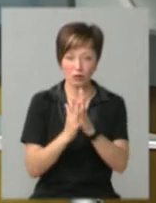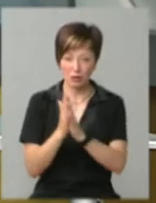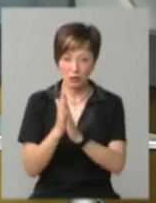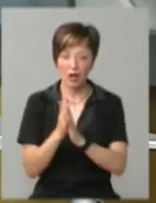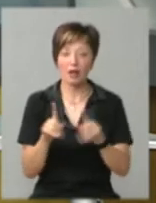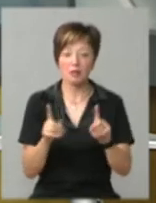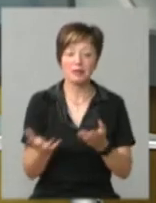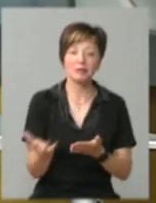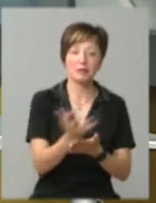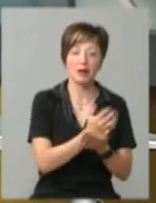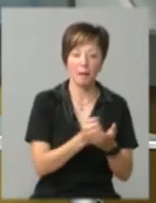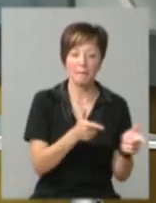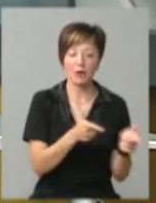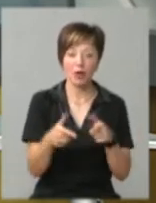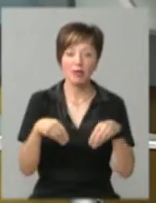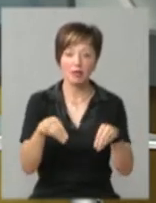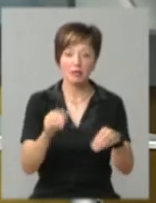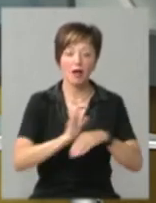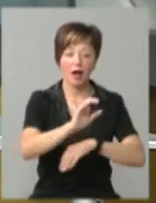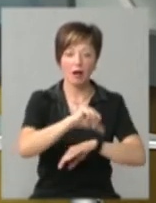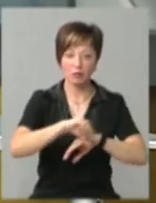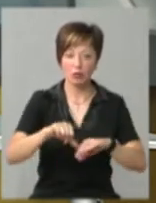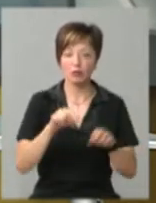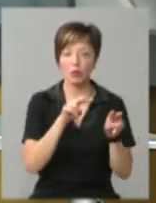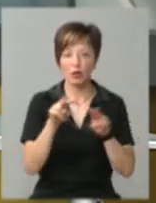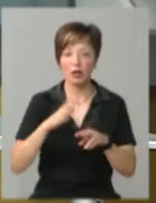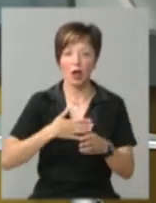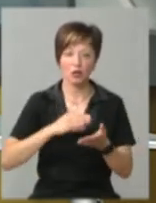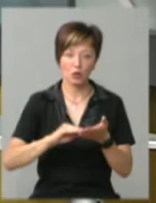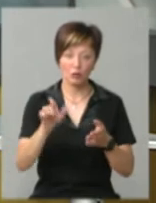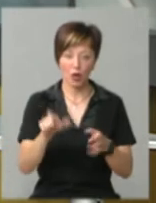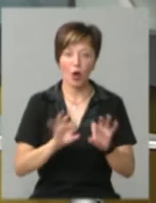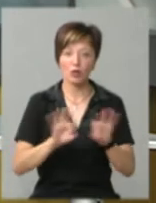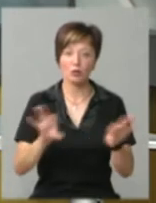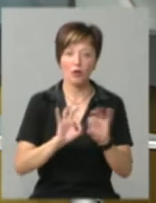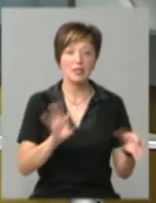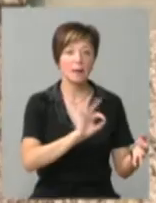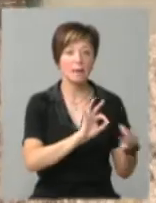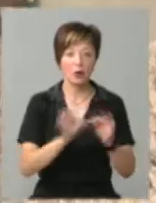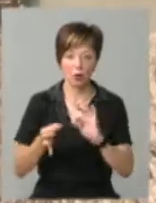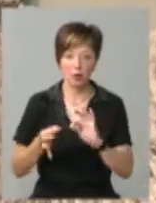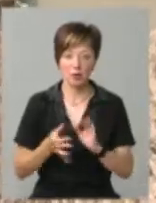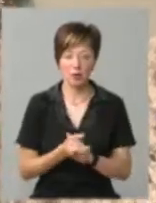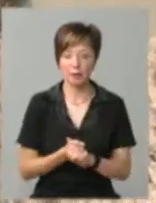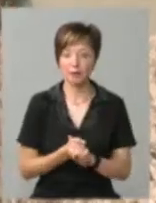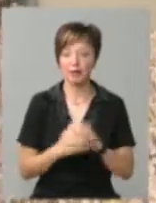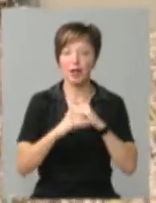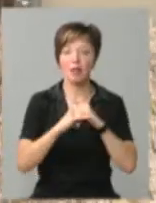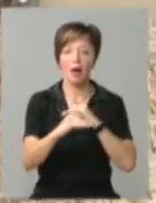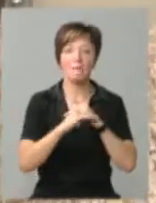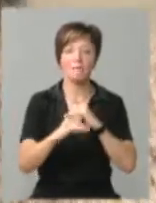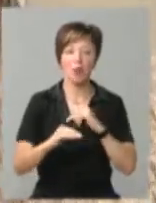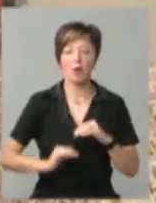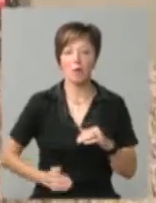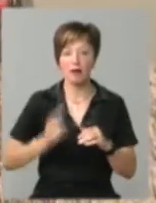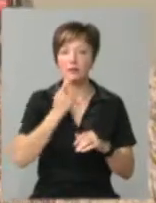рожаю та підготовки насіння до експорту спостерігала Світлана Поробок. Вона розповість подробиці. На полі агрокомпанії в